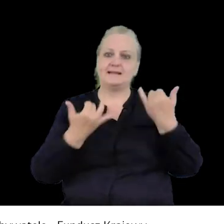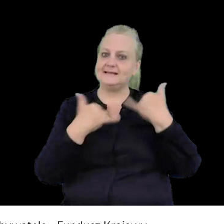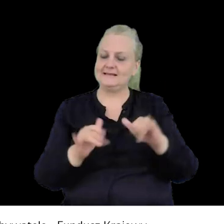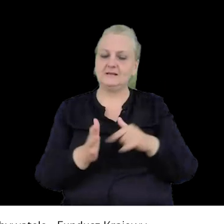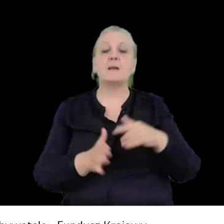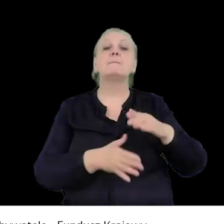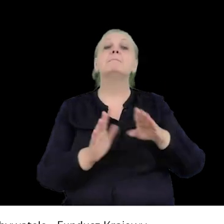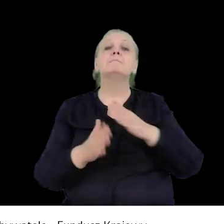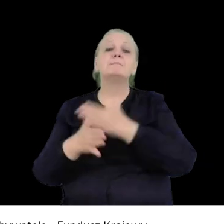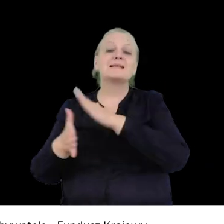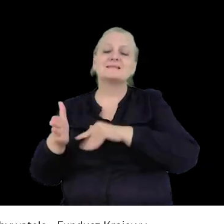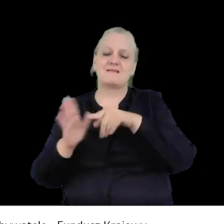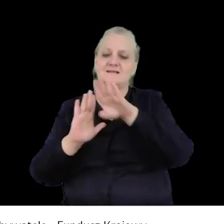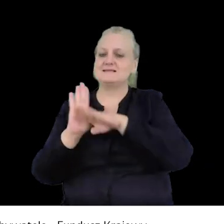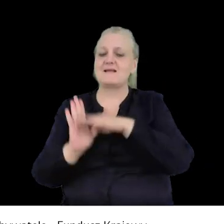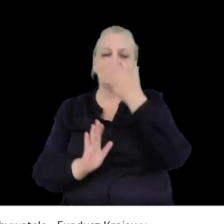międzynarodowych